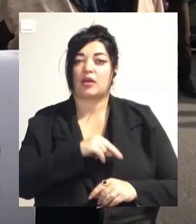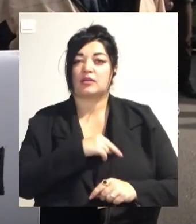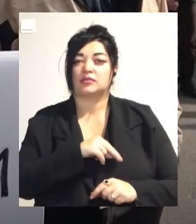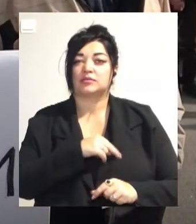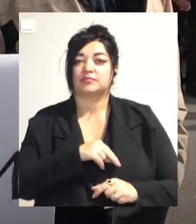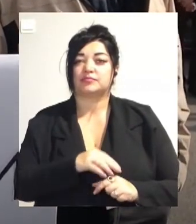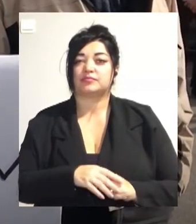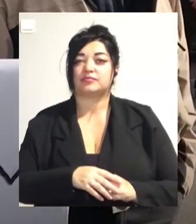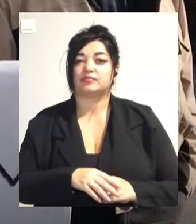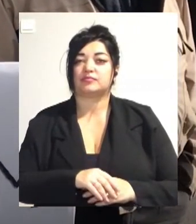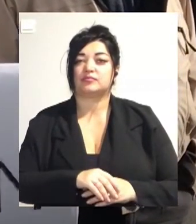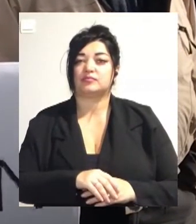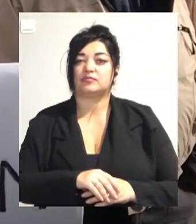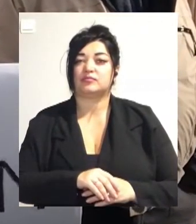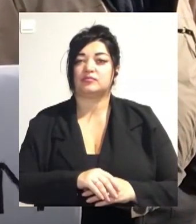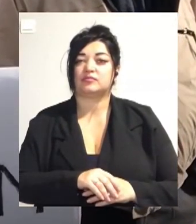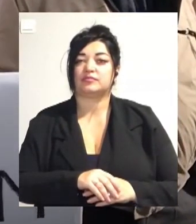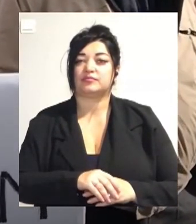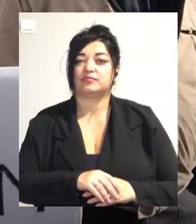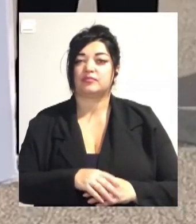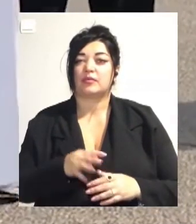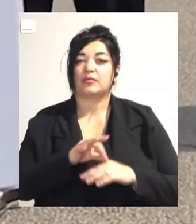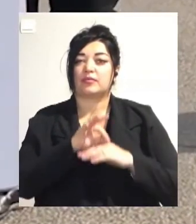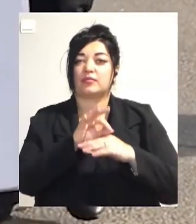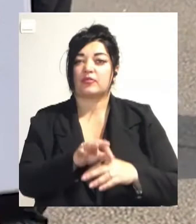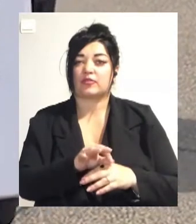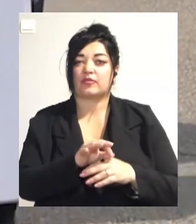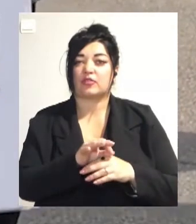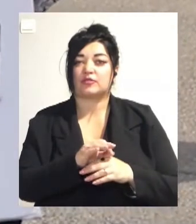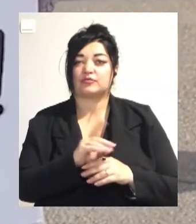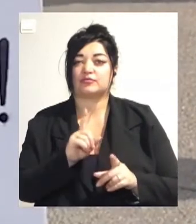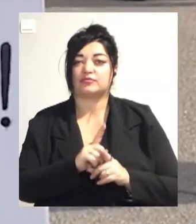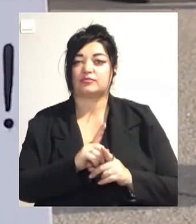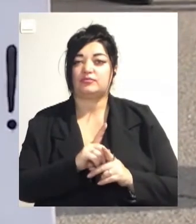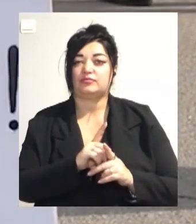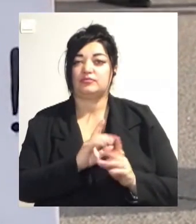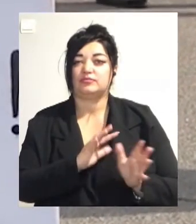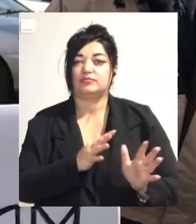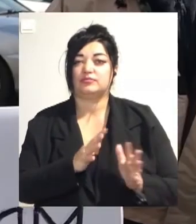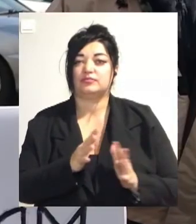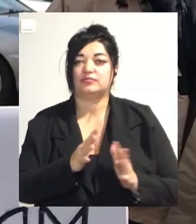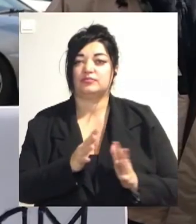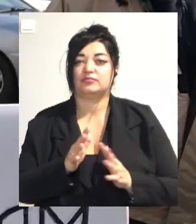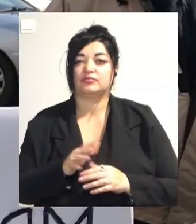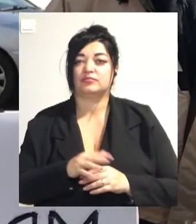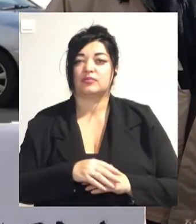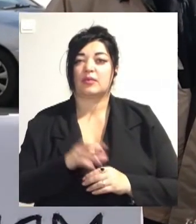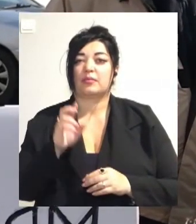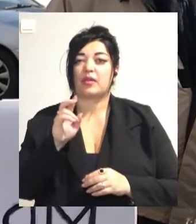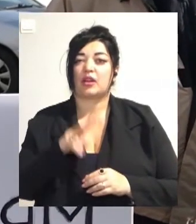закону, в якому права людина опирають. Урізають їм лікарні, наприклад,